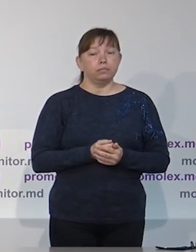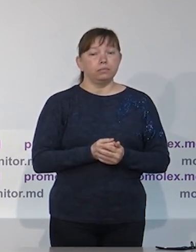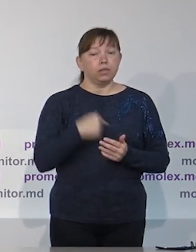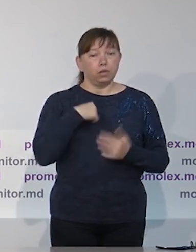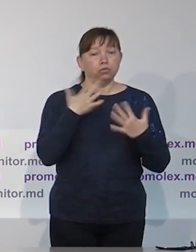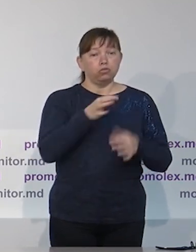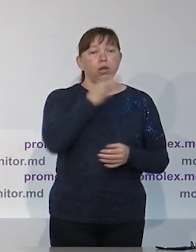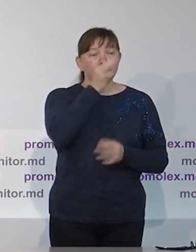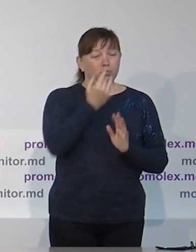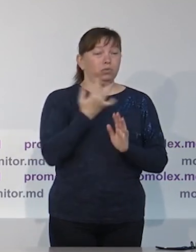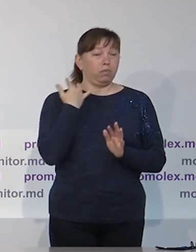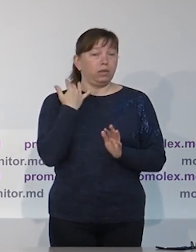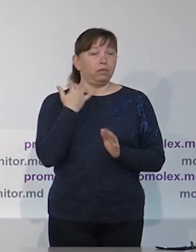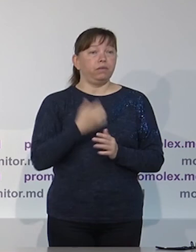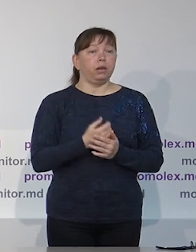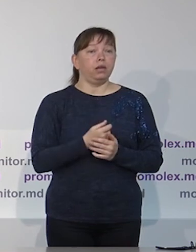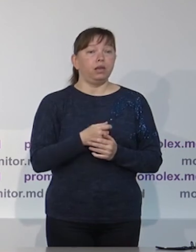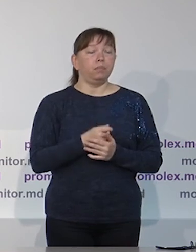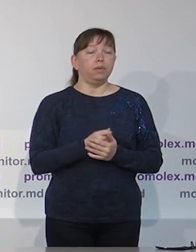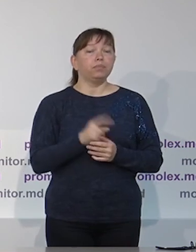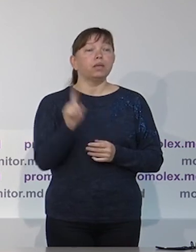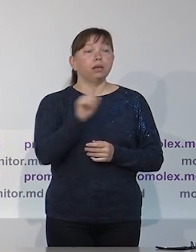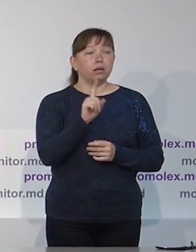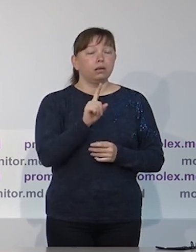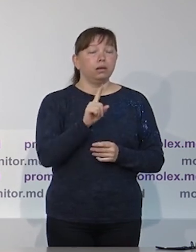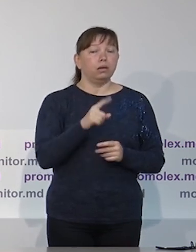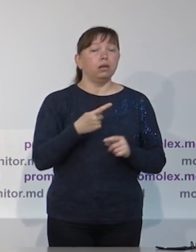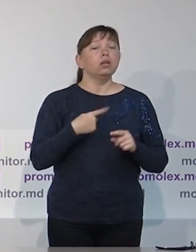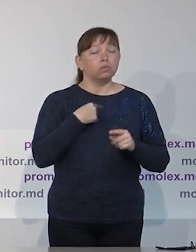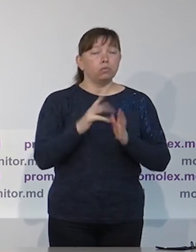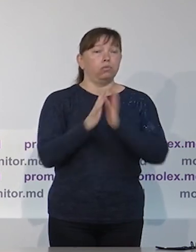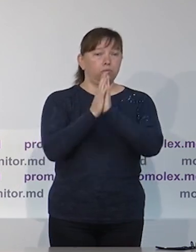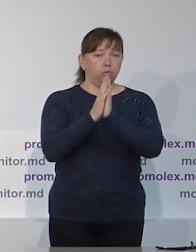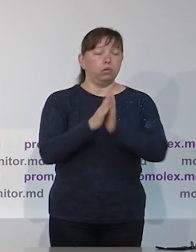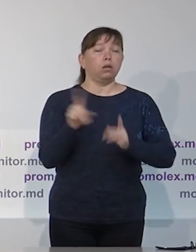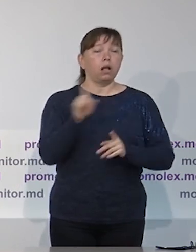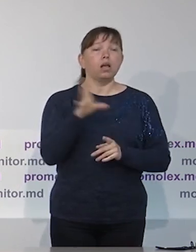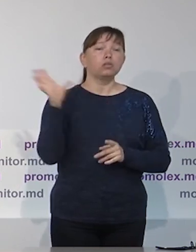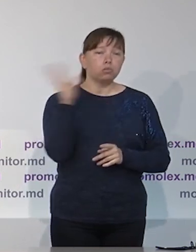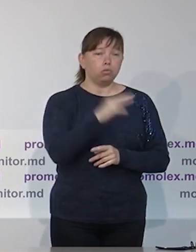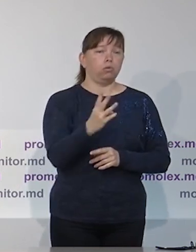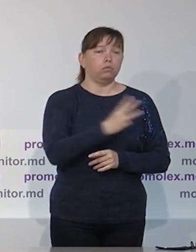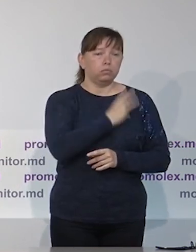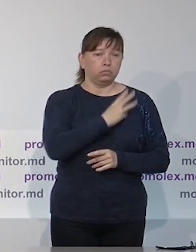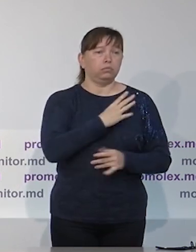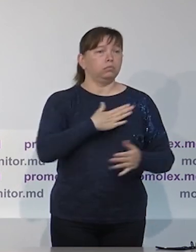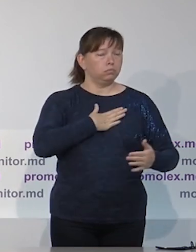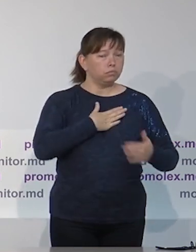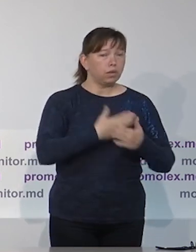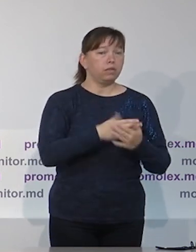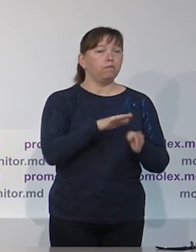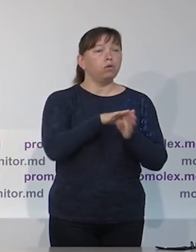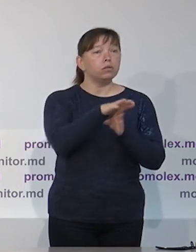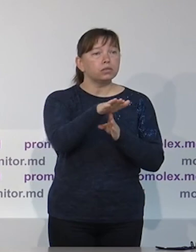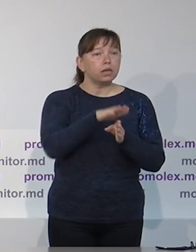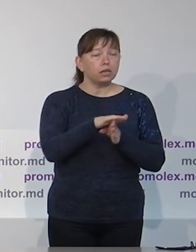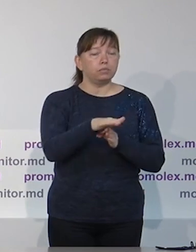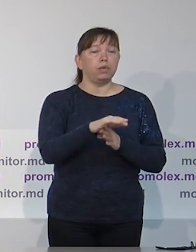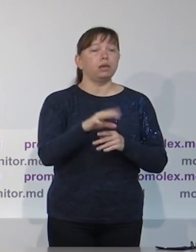руководить, действовать в будущем от имени граждан. И, соответственно,